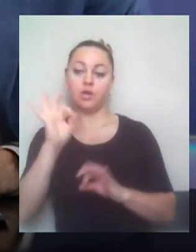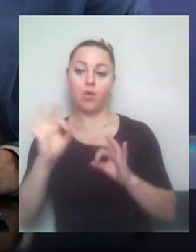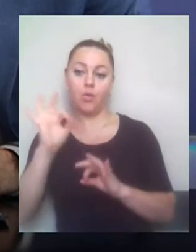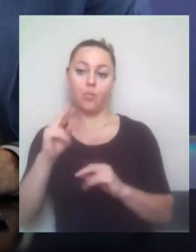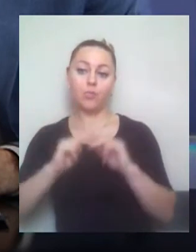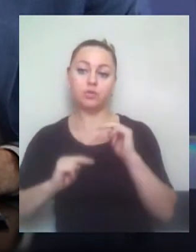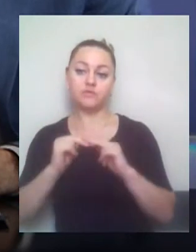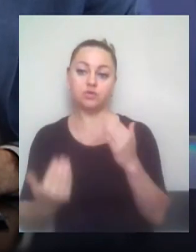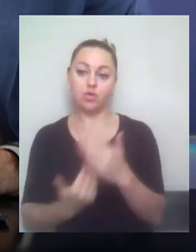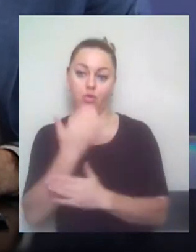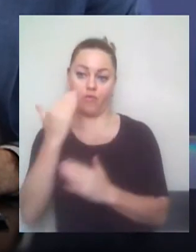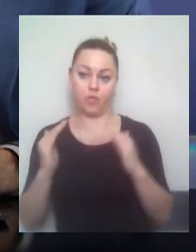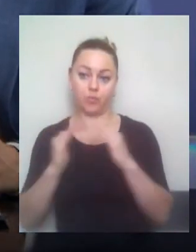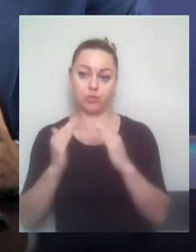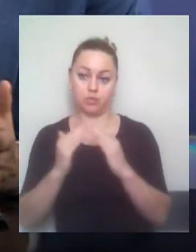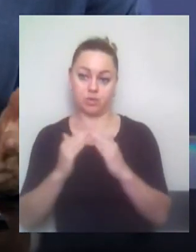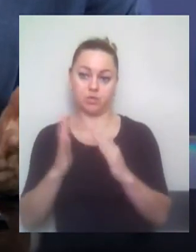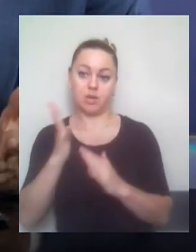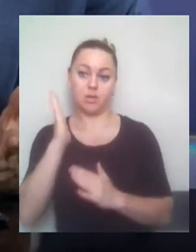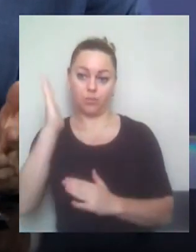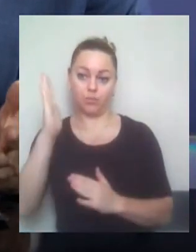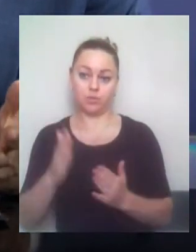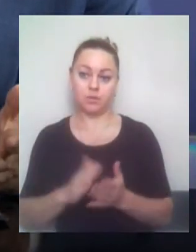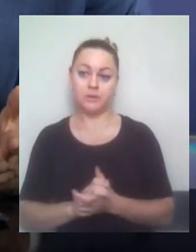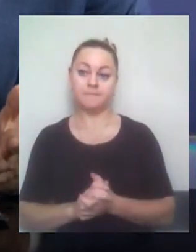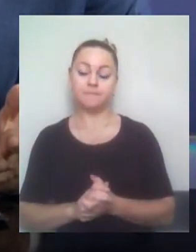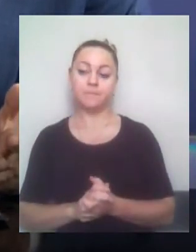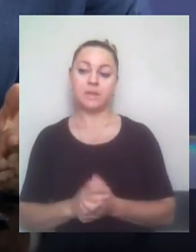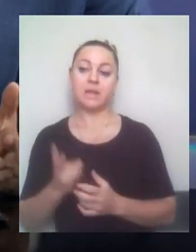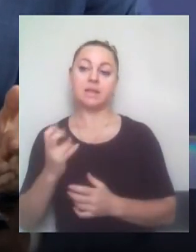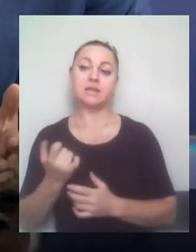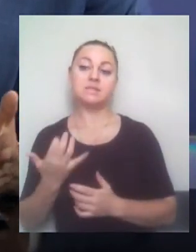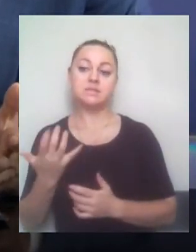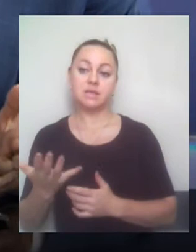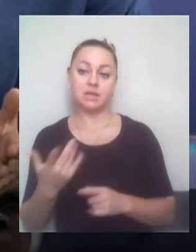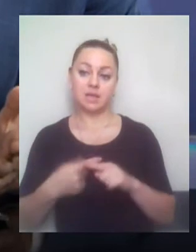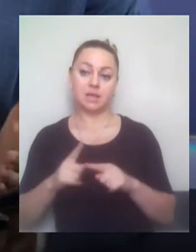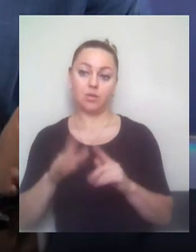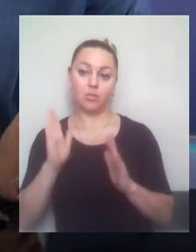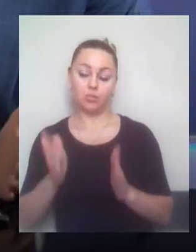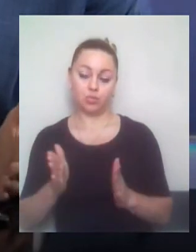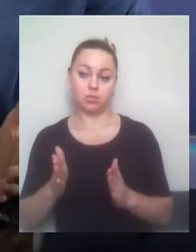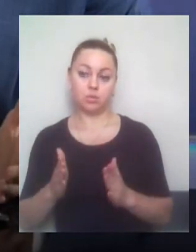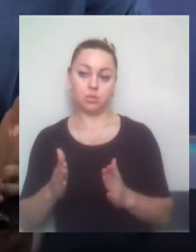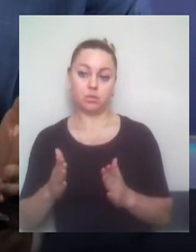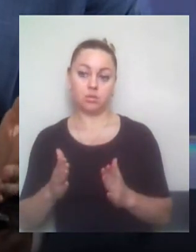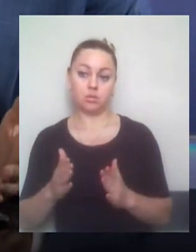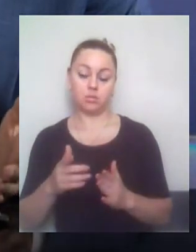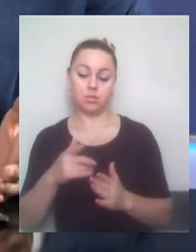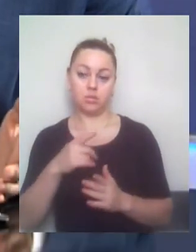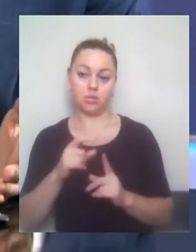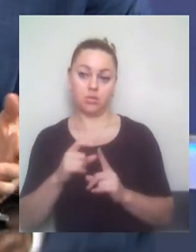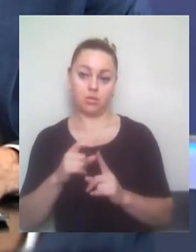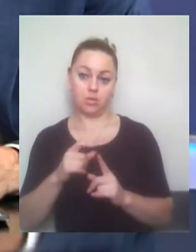безпосередньо і має відбуватися, наскільки це, можна говорити, що це буде гарантовано безпечно для сусідніх будинків?